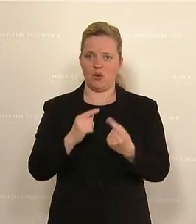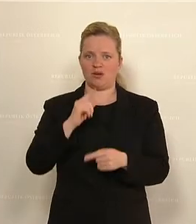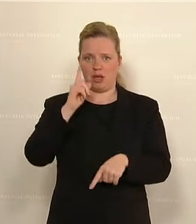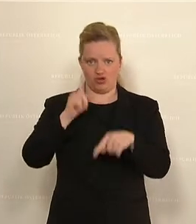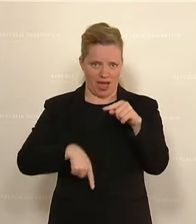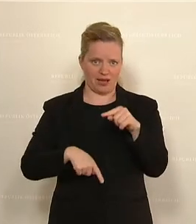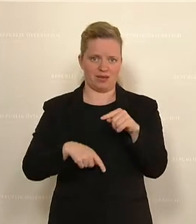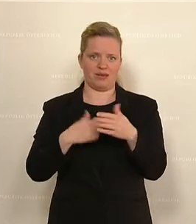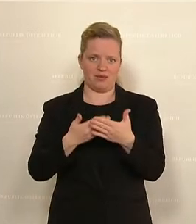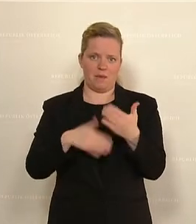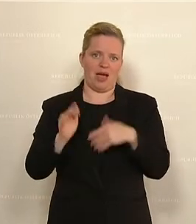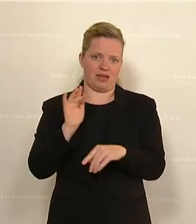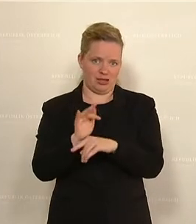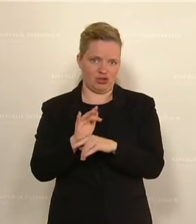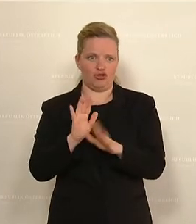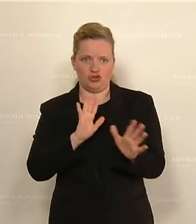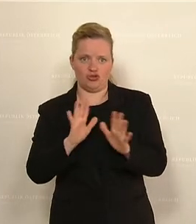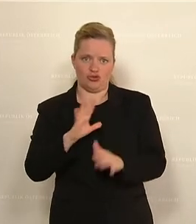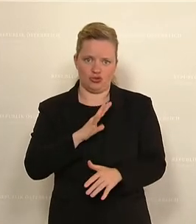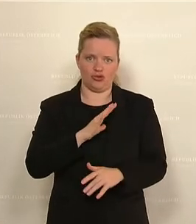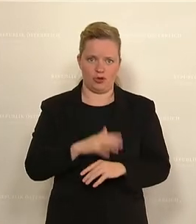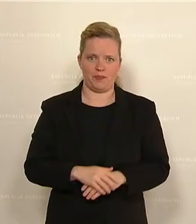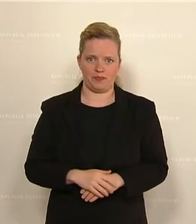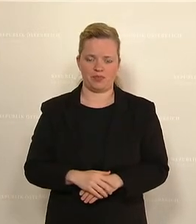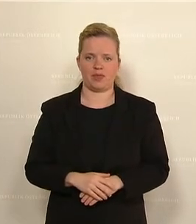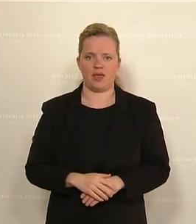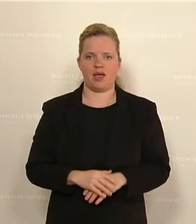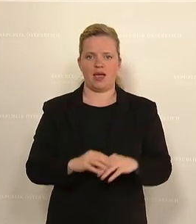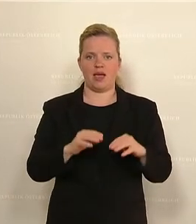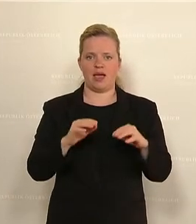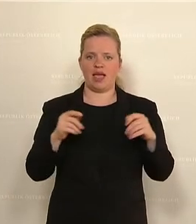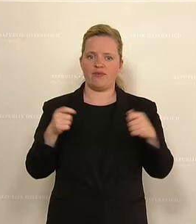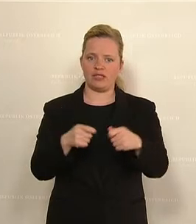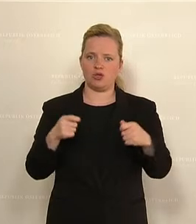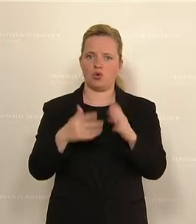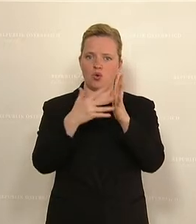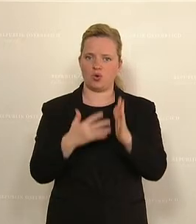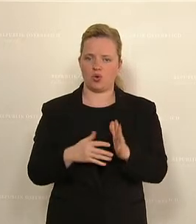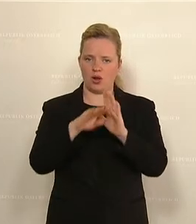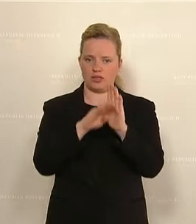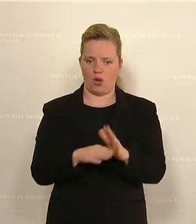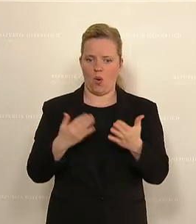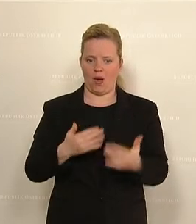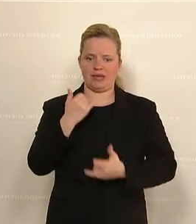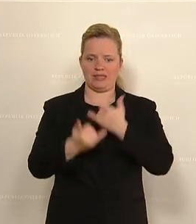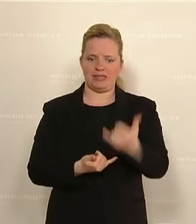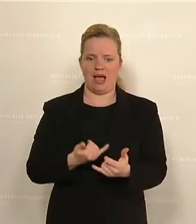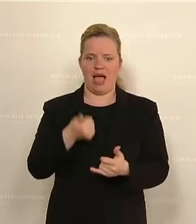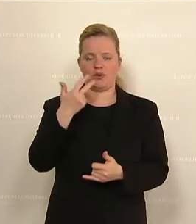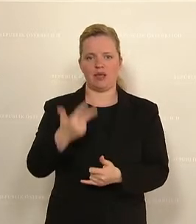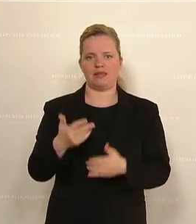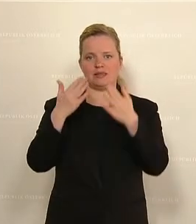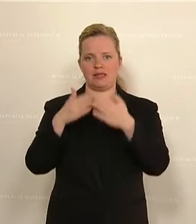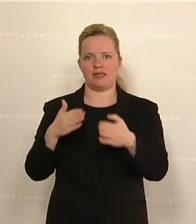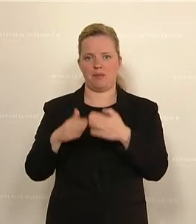Und jetzt endet dieses Investitionskontrollgesetz mit heurigem Jahr, also mit 31.12.2022. Und